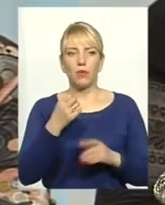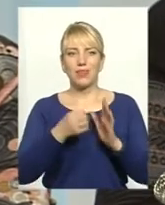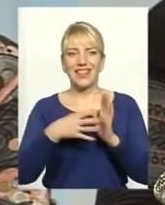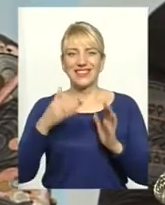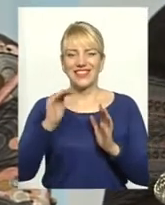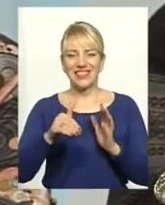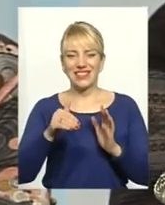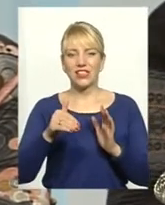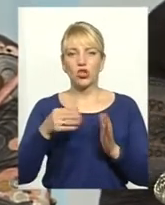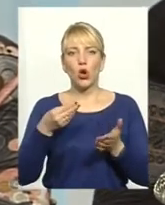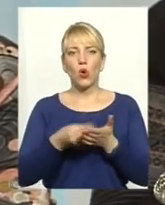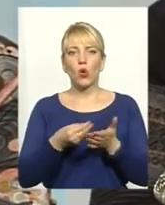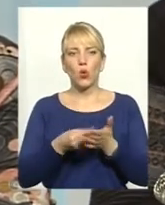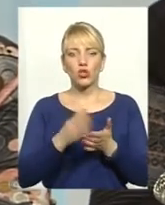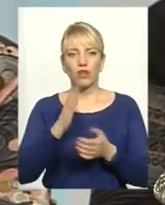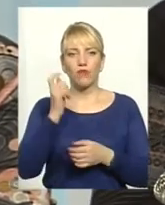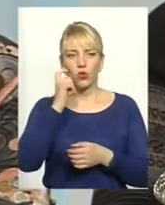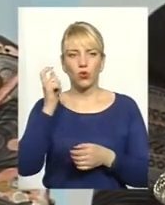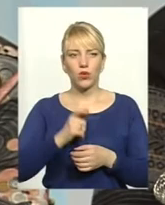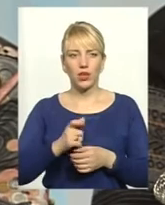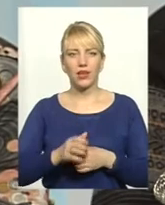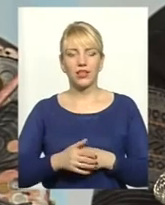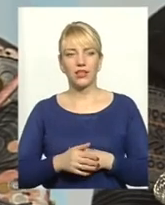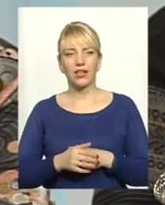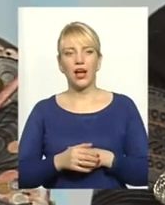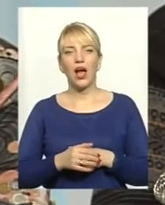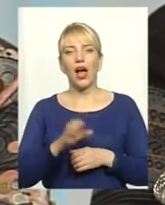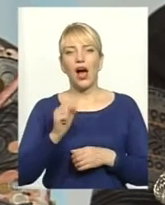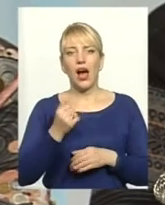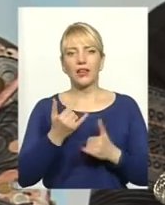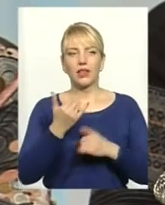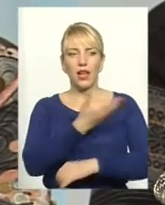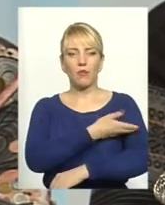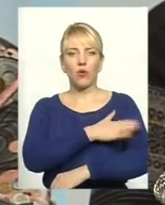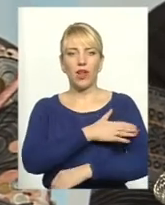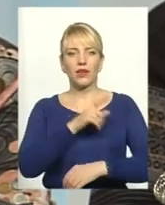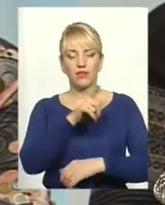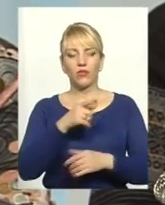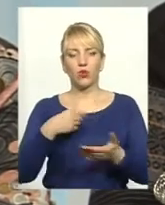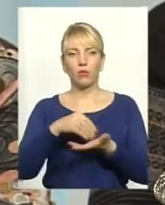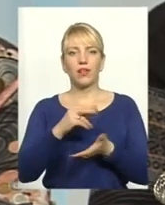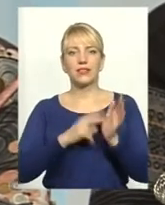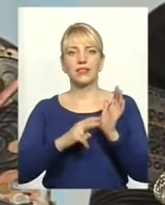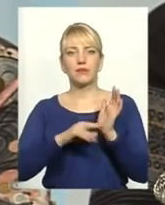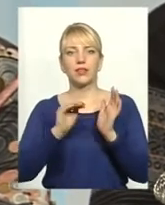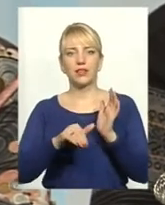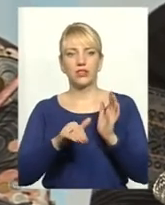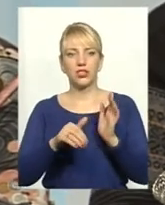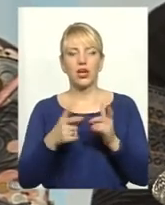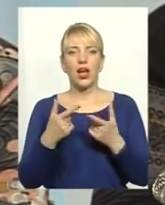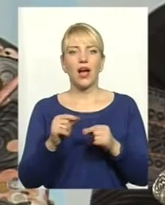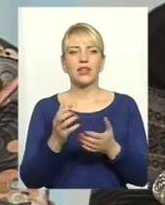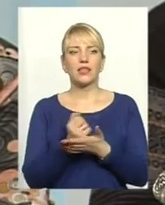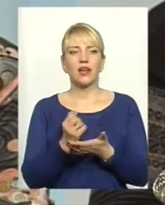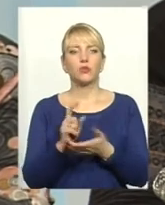Україні, по якій ціні продає прилина подільна на сьогоднішній час їх, а для поляків вона обходиться 70 тисяч євро. А ви скажете, а де що,